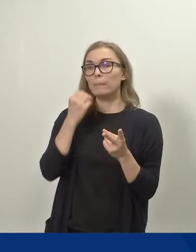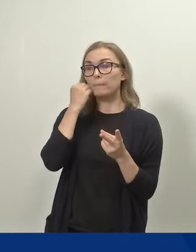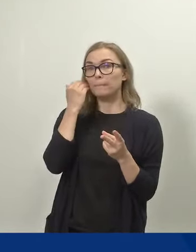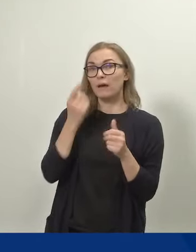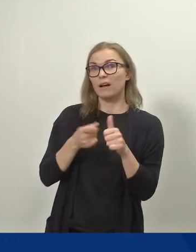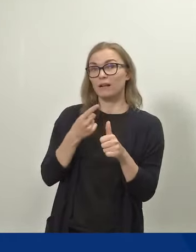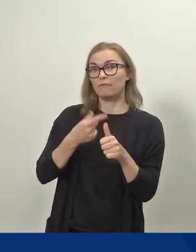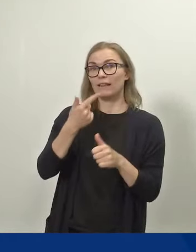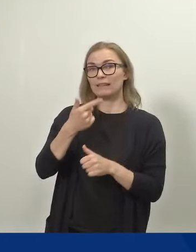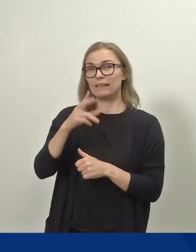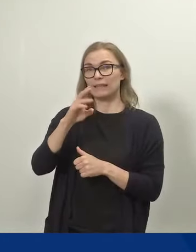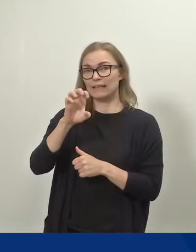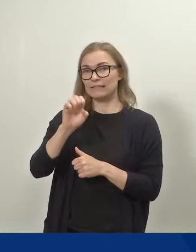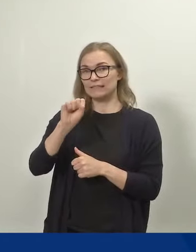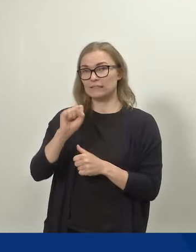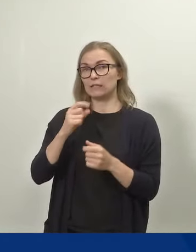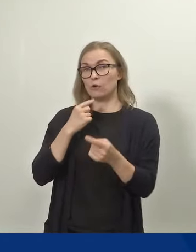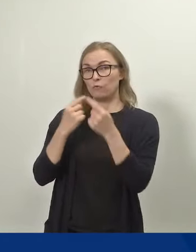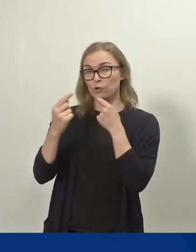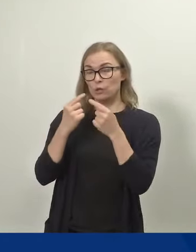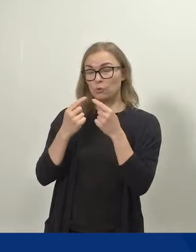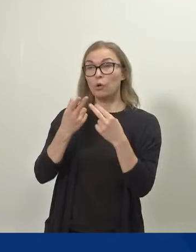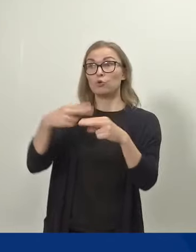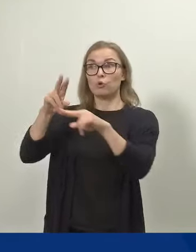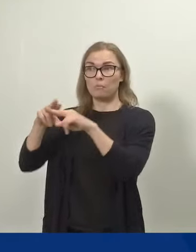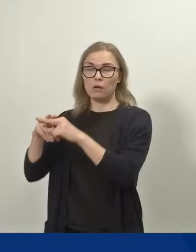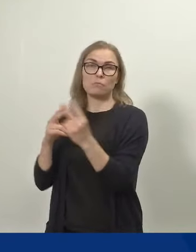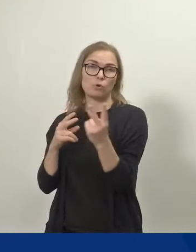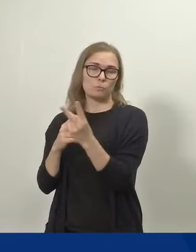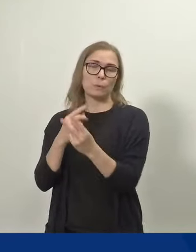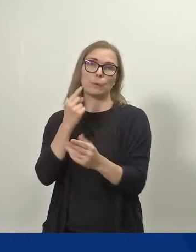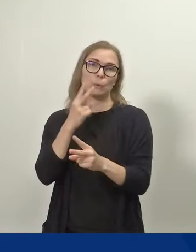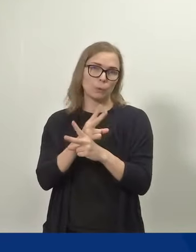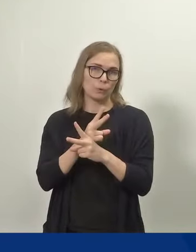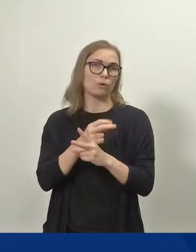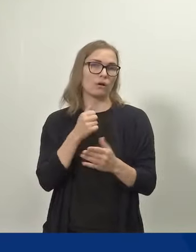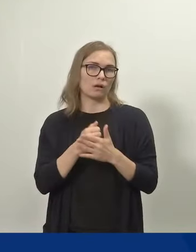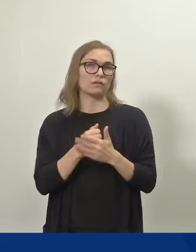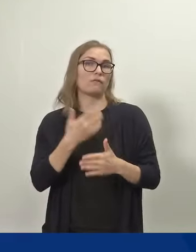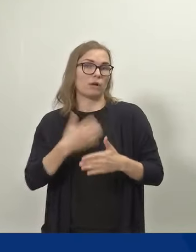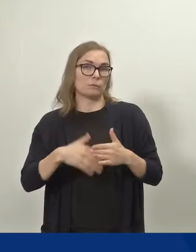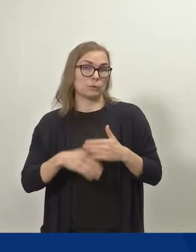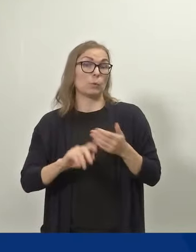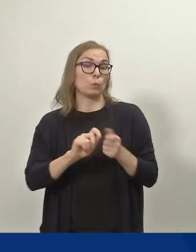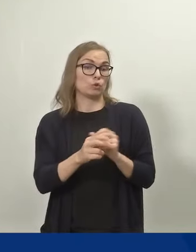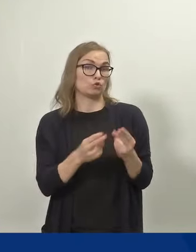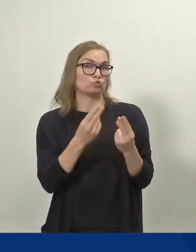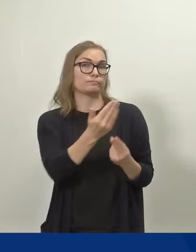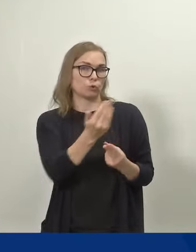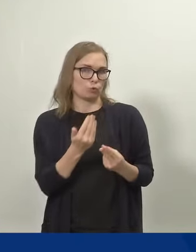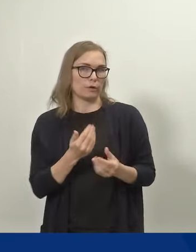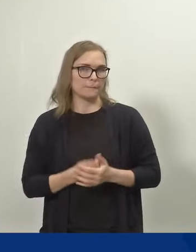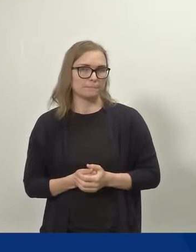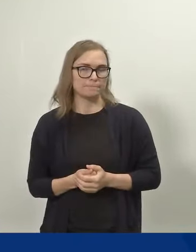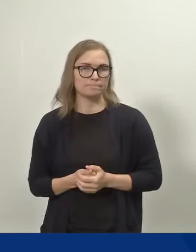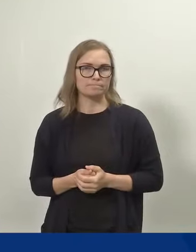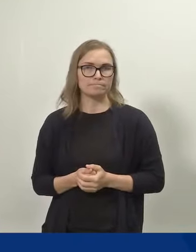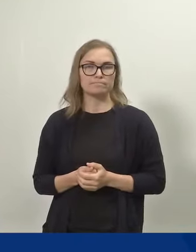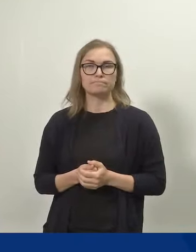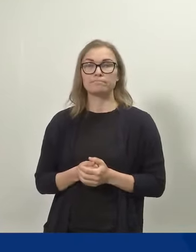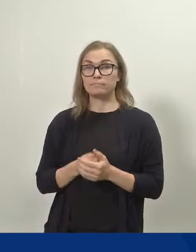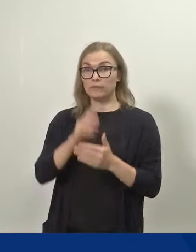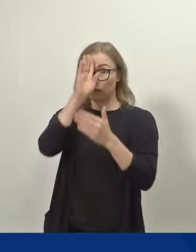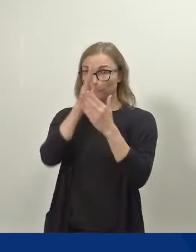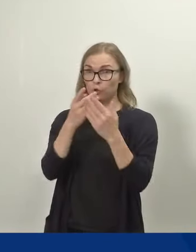TES-neuvotteluissa ja konkreettisesti työpaikoilla. Uudistuksen tavoitteiden onnistumisen kannalta